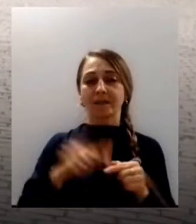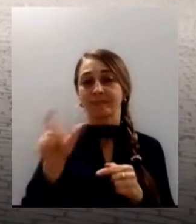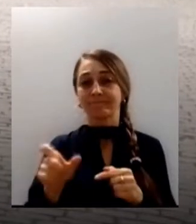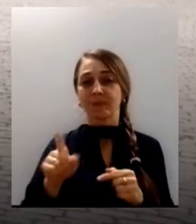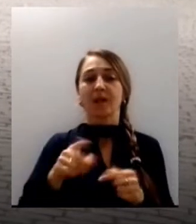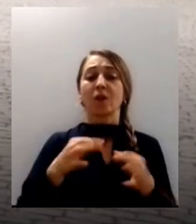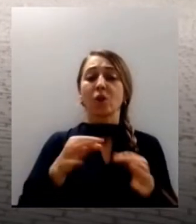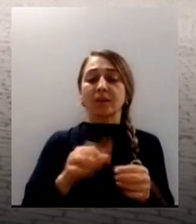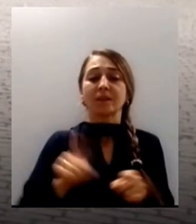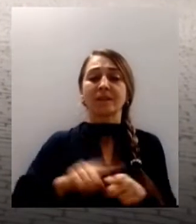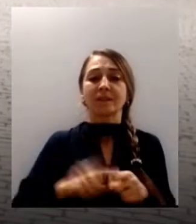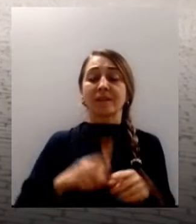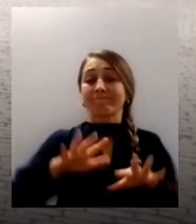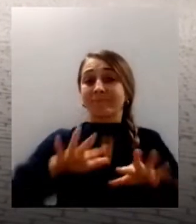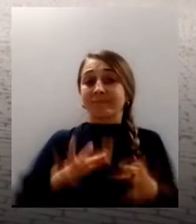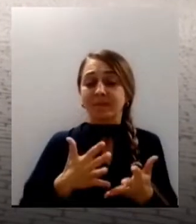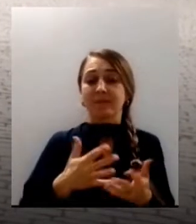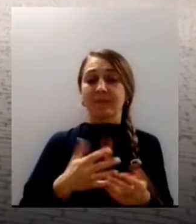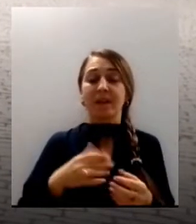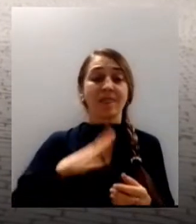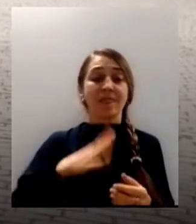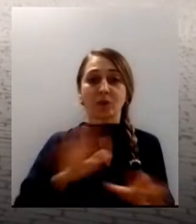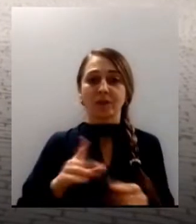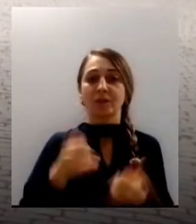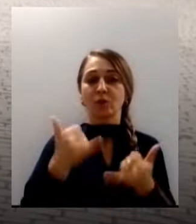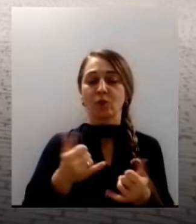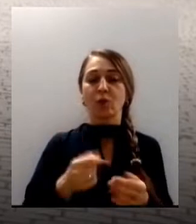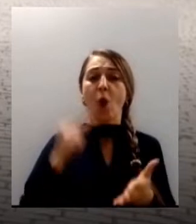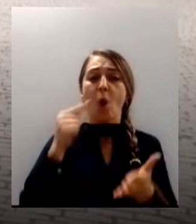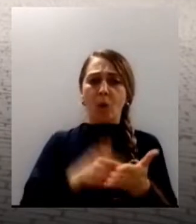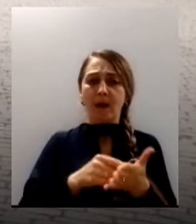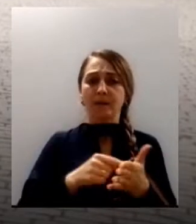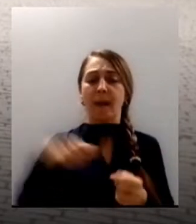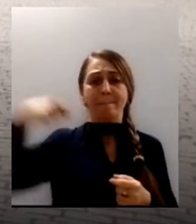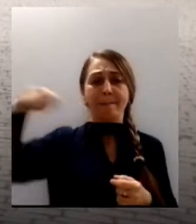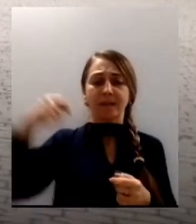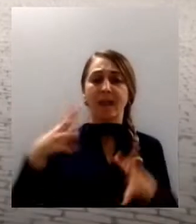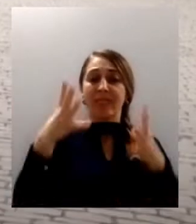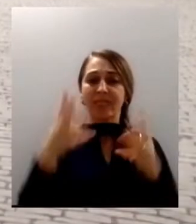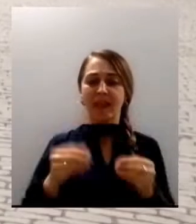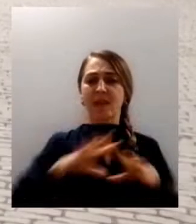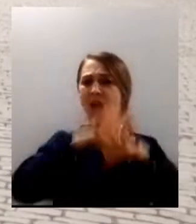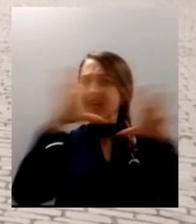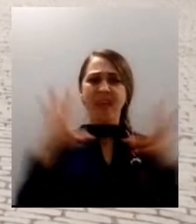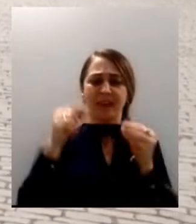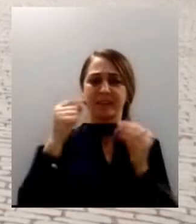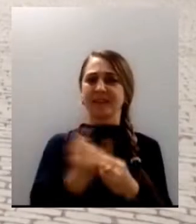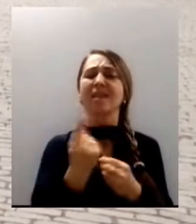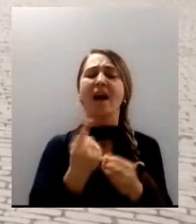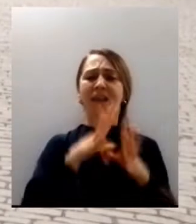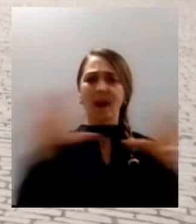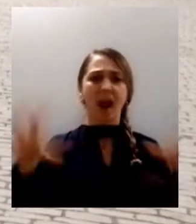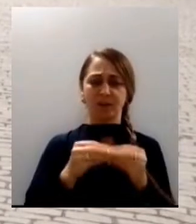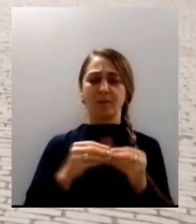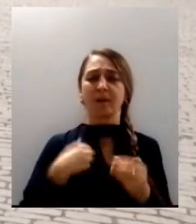захід. Справа в тому, що сьогодні за указом президента визначений день єднання. І ми вирішили зробити сьогодні ходу